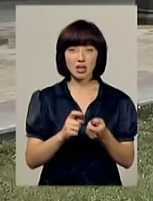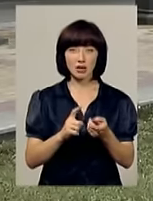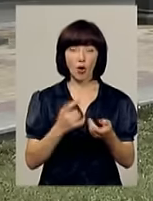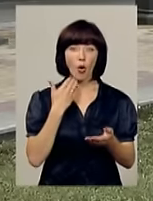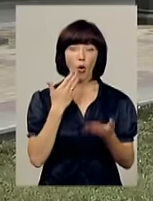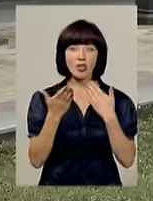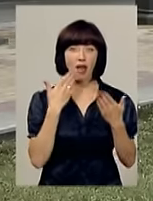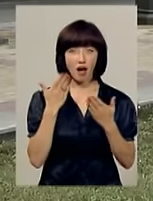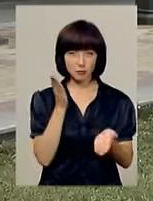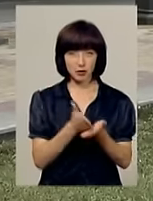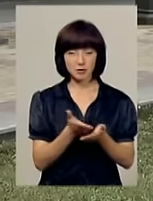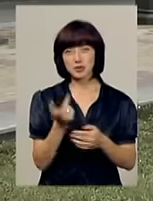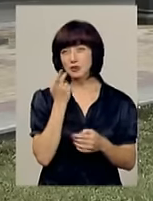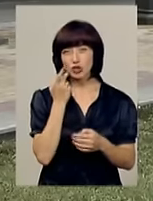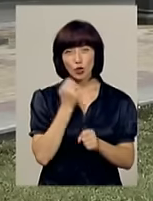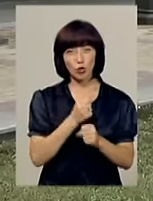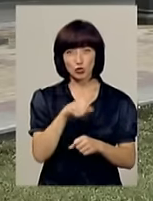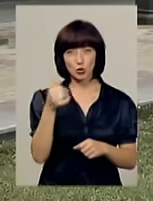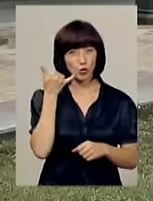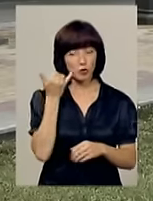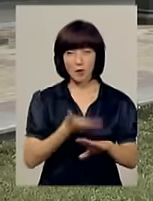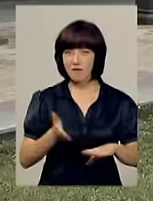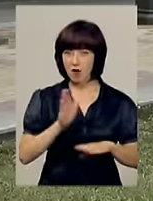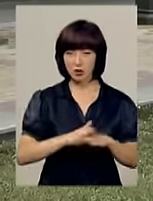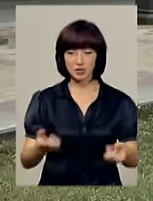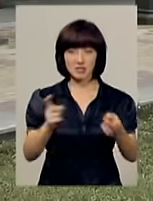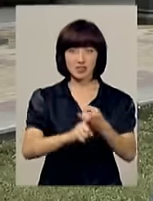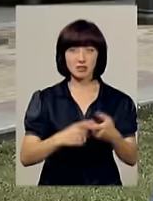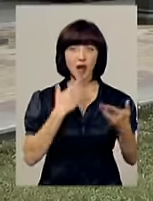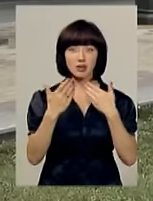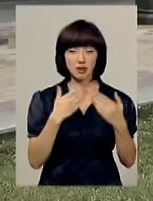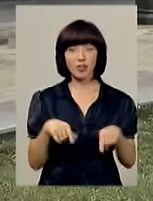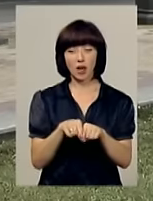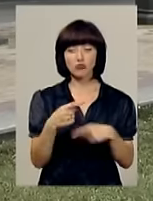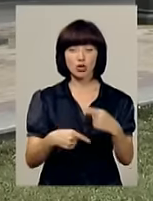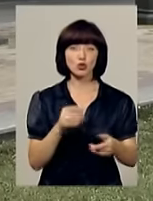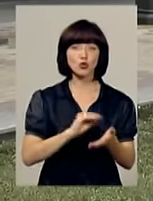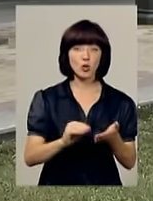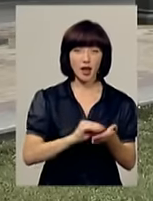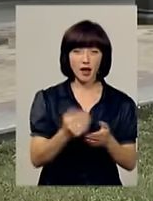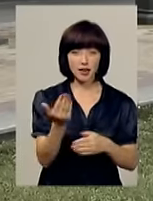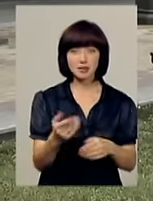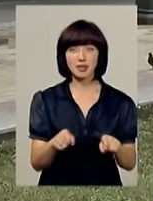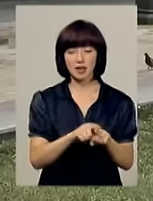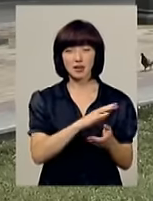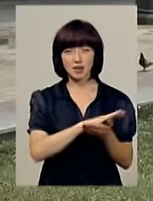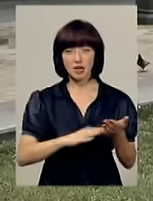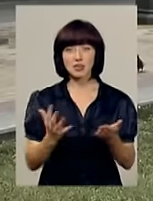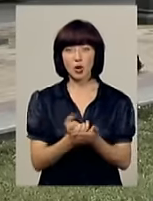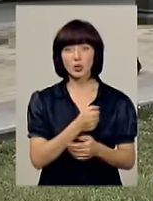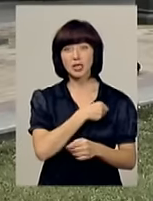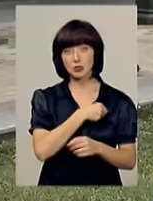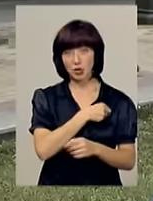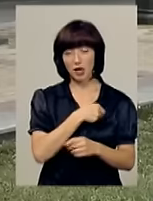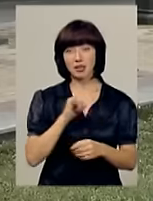прямі, тому що зазвичай за робочим номером важко напряму дзвонитись. А там через журналістів, ваших колег, там знаходили депутатів.